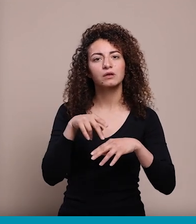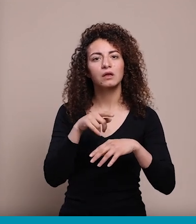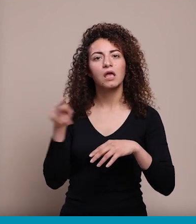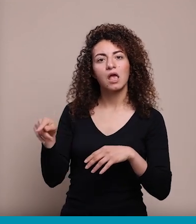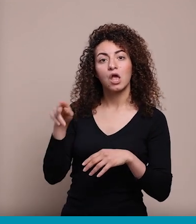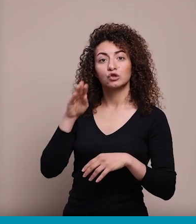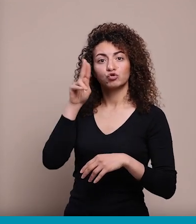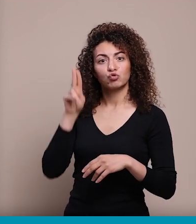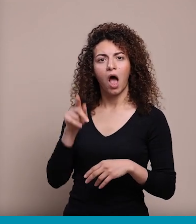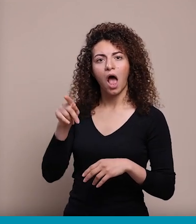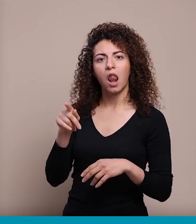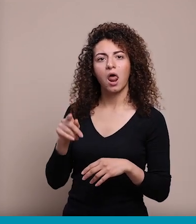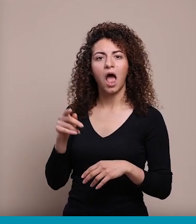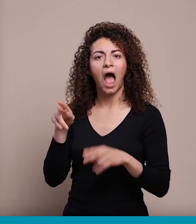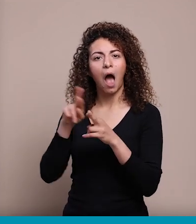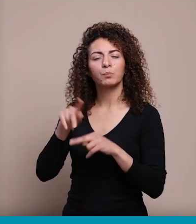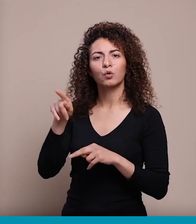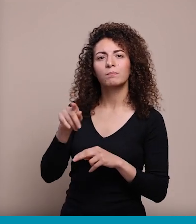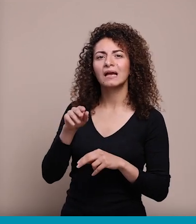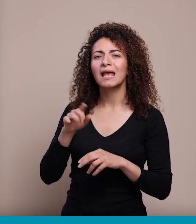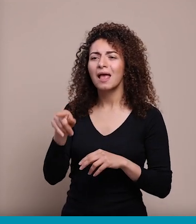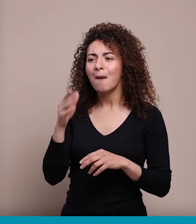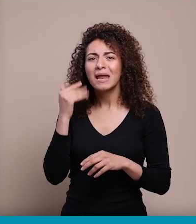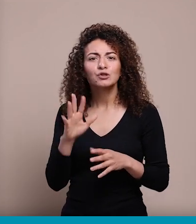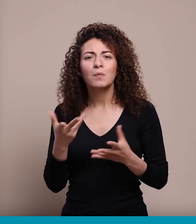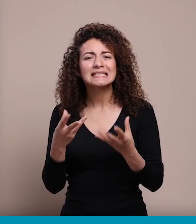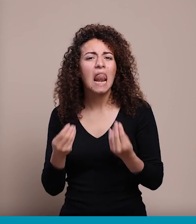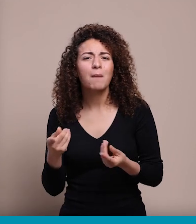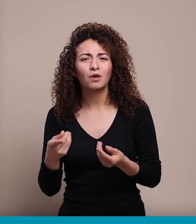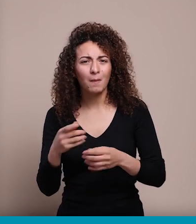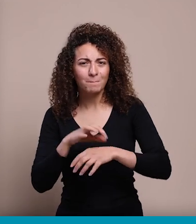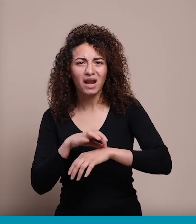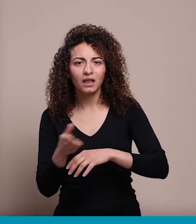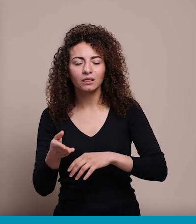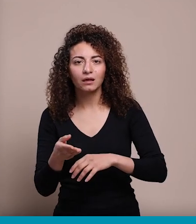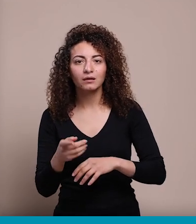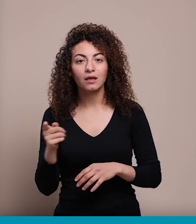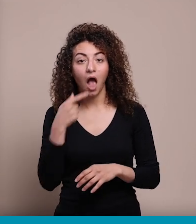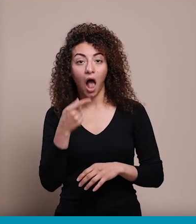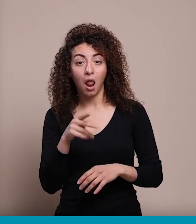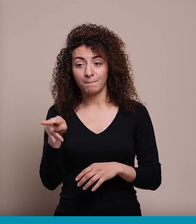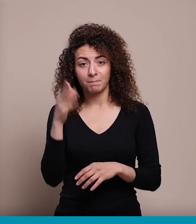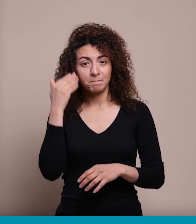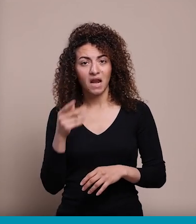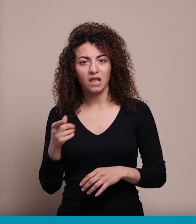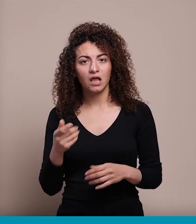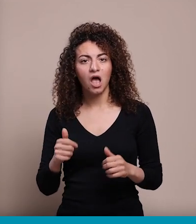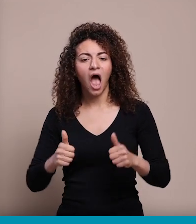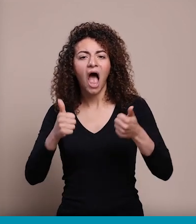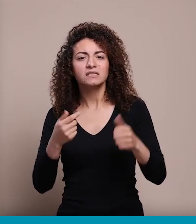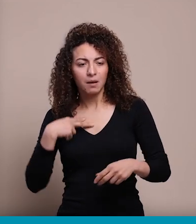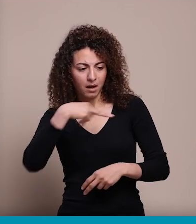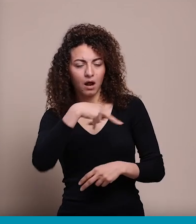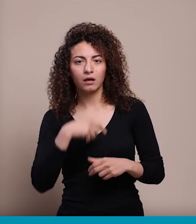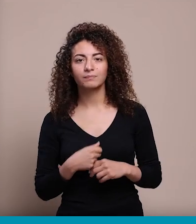قلت له شو بهون الصبايا حرام سلامتهم سو قلت له هي أشتر مني ومنك ما بهون شي